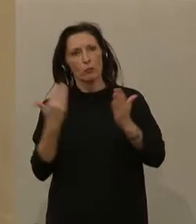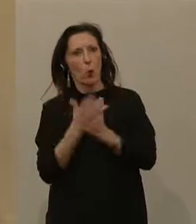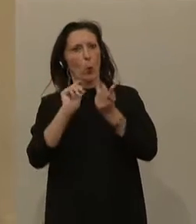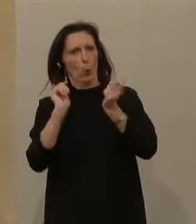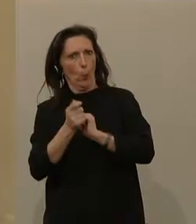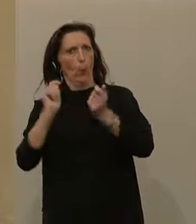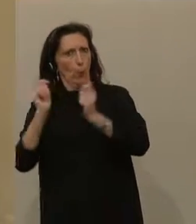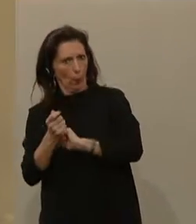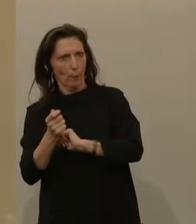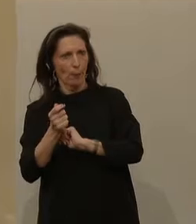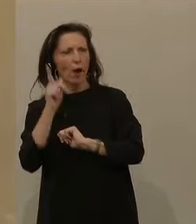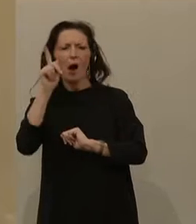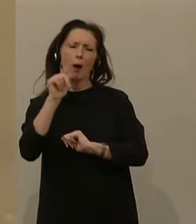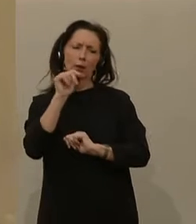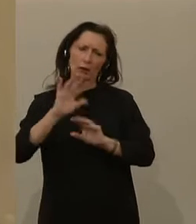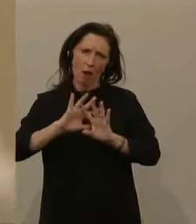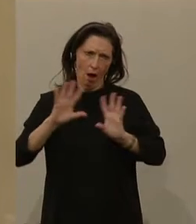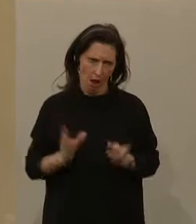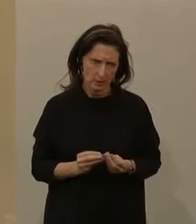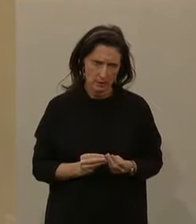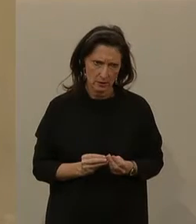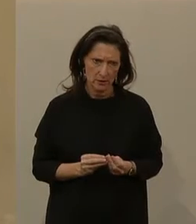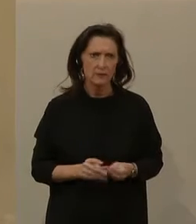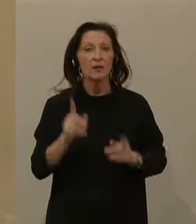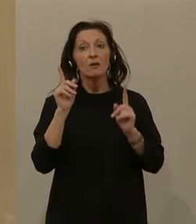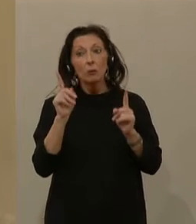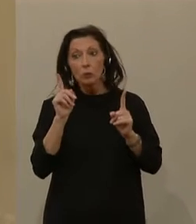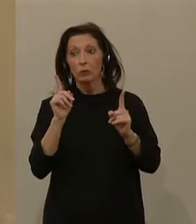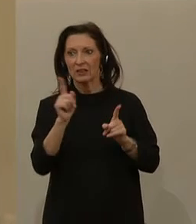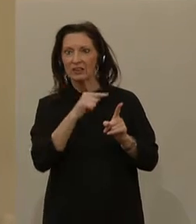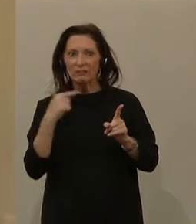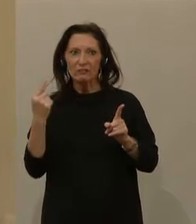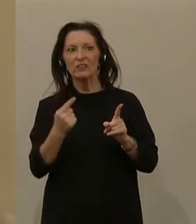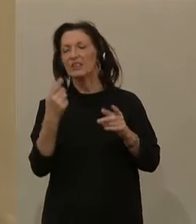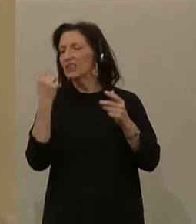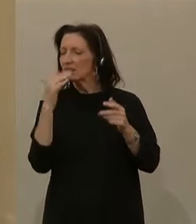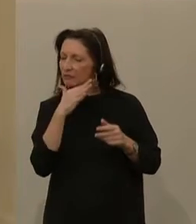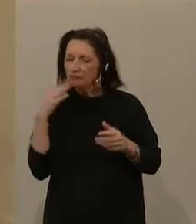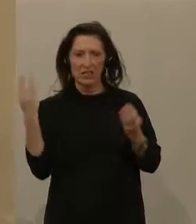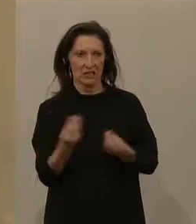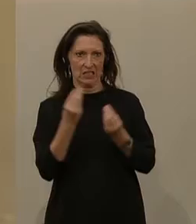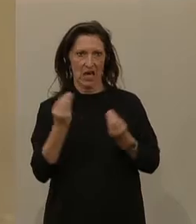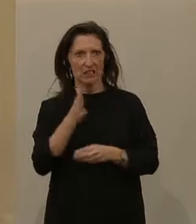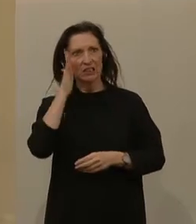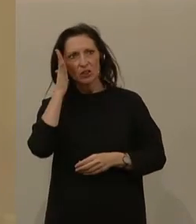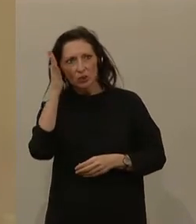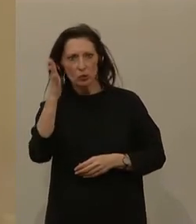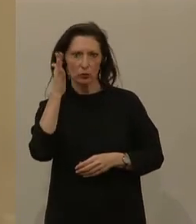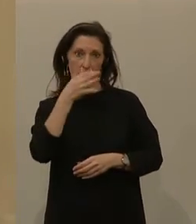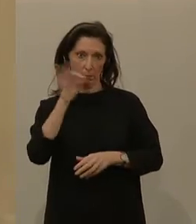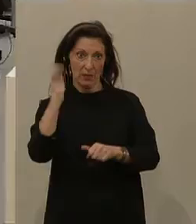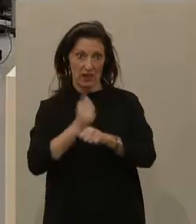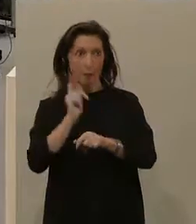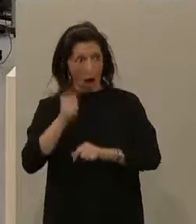aber nicht alles. Und auf jeden Fall werden wir ganz, ganz viele Dinge besser machen, als Sie es gemacht haben. Vielen Dank. Vielen